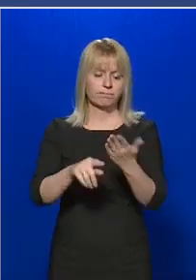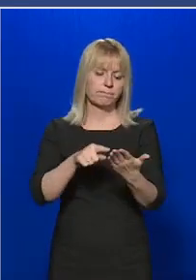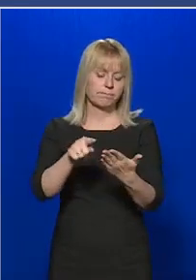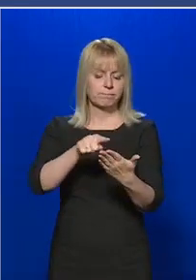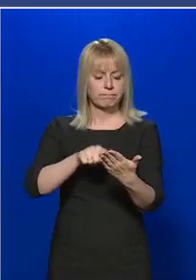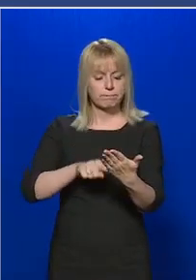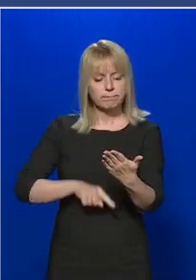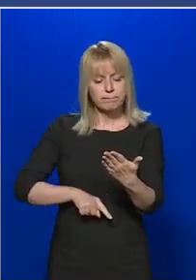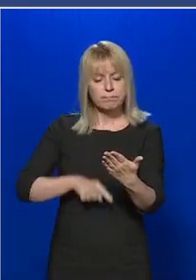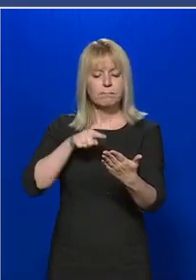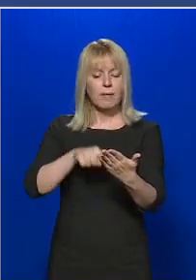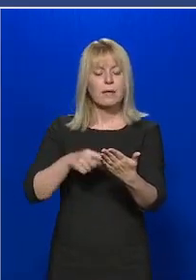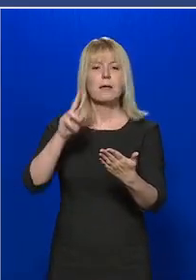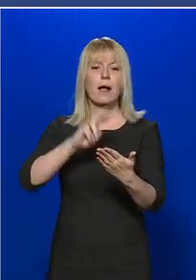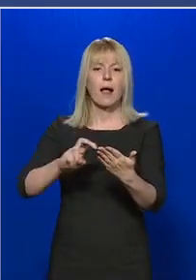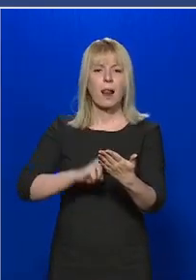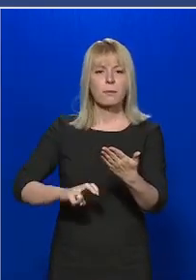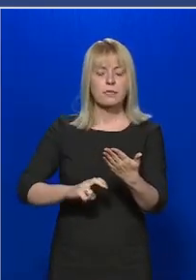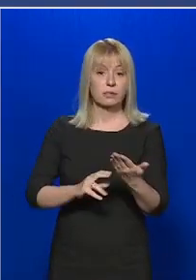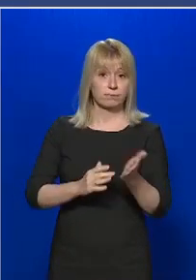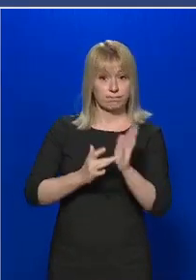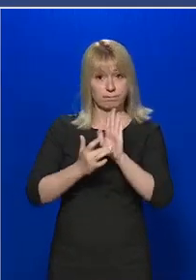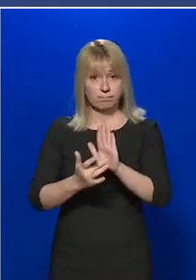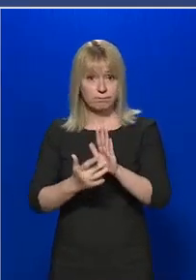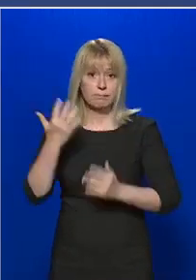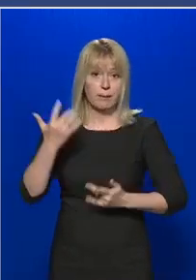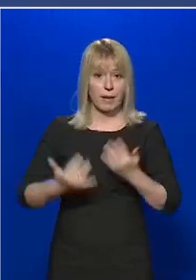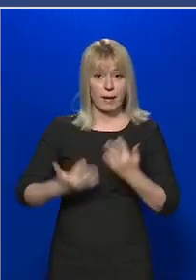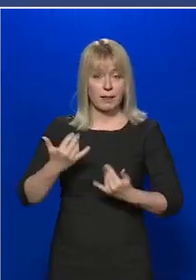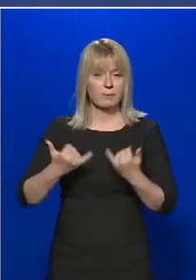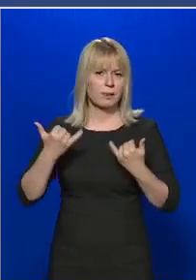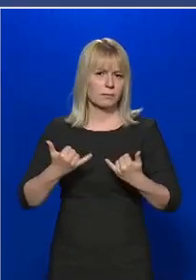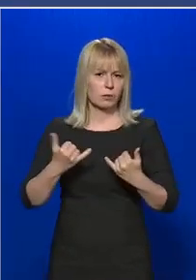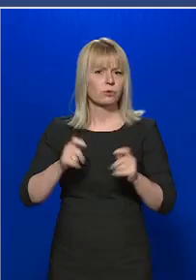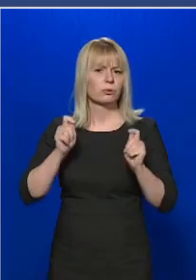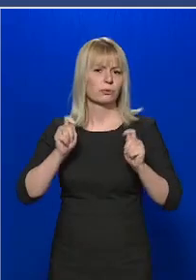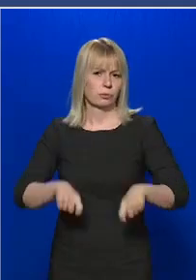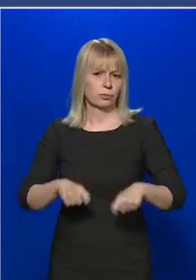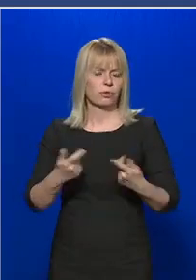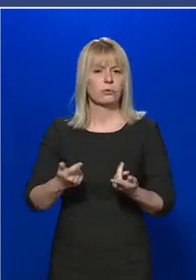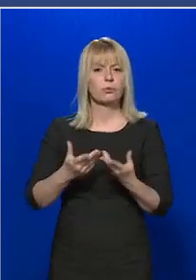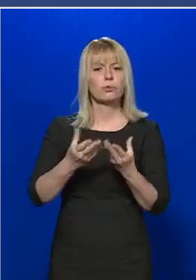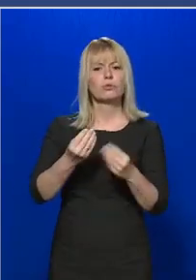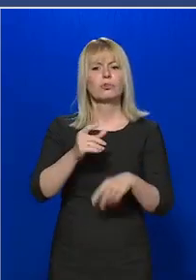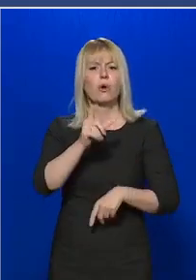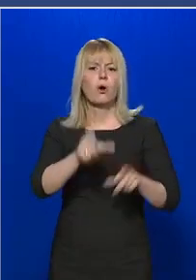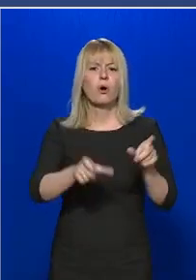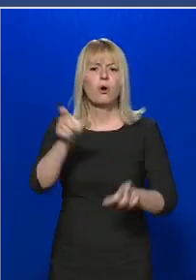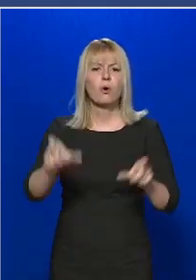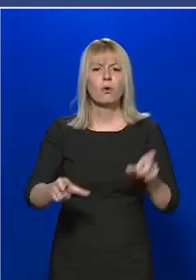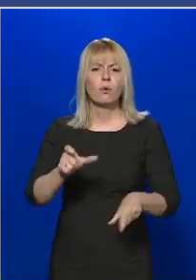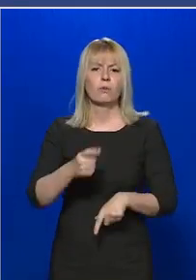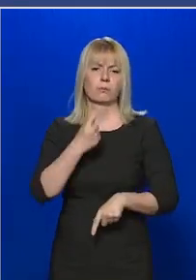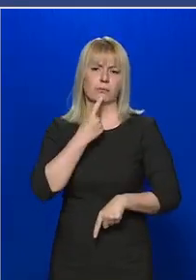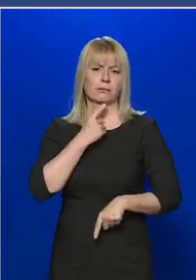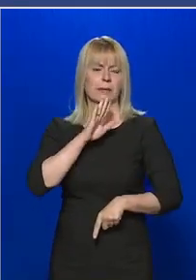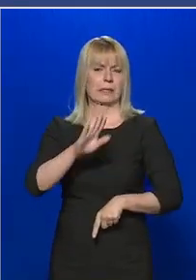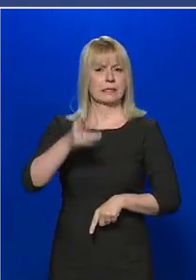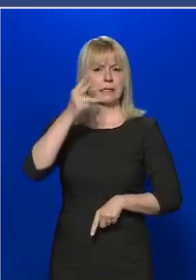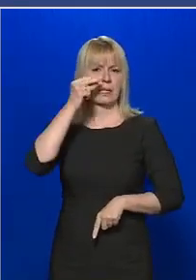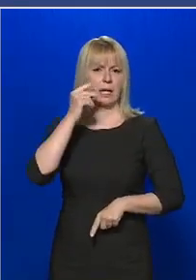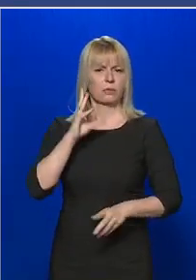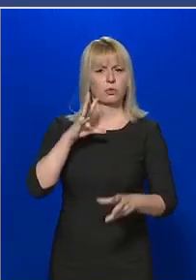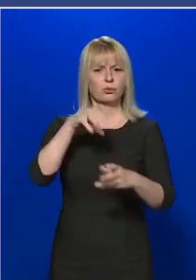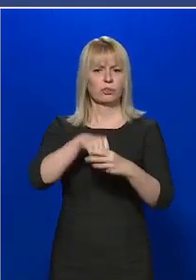és ennek az elemzésnek az eredményeképpen arra jutottunk, hogy nagyon-nagyon sokan üdvözlik a rendőrségi